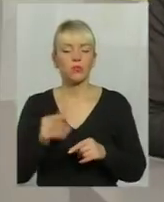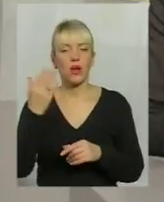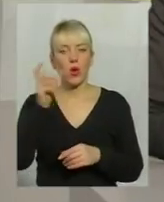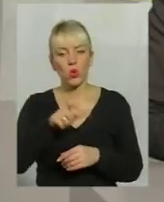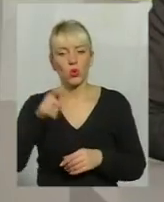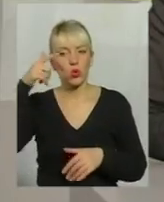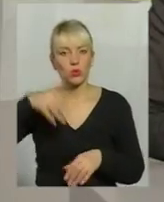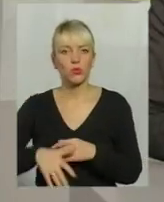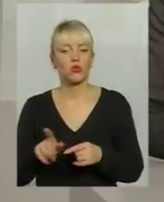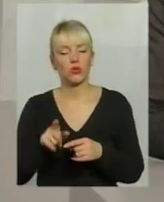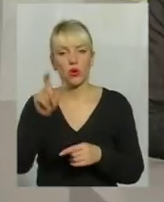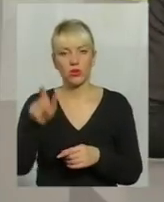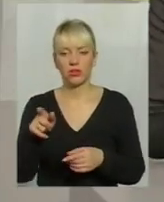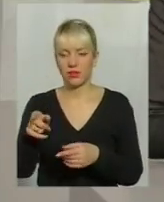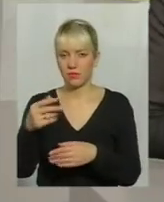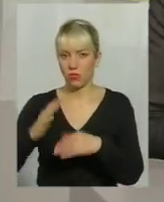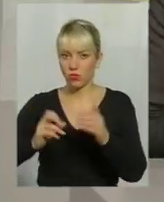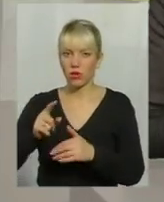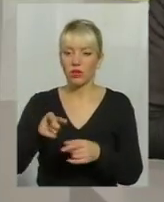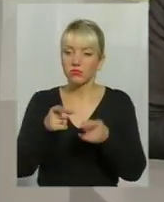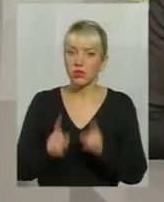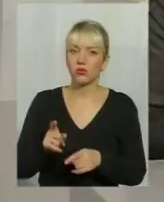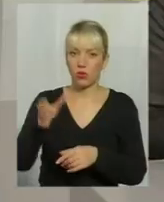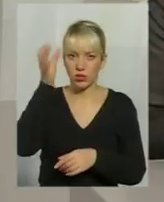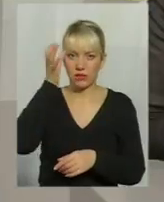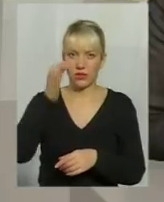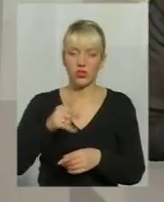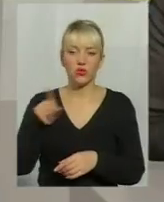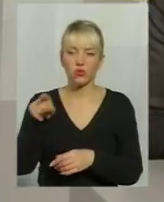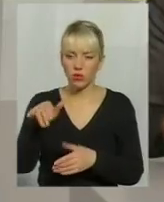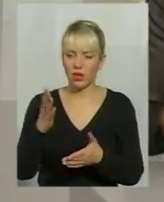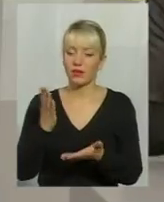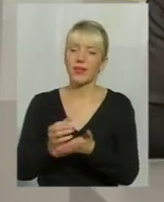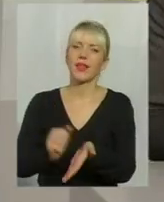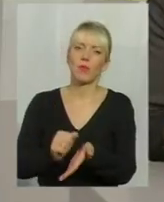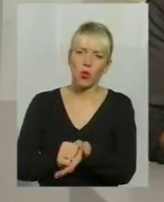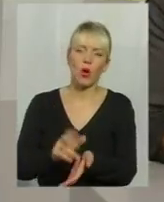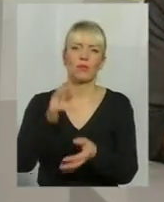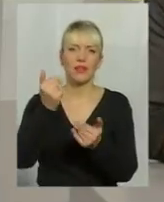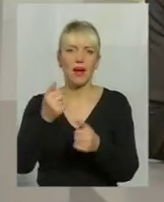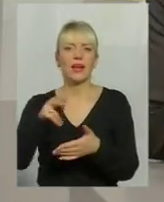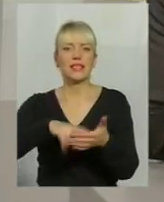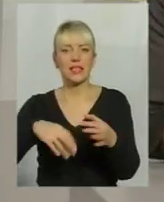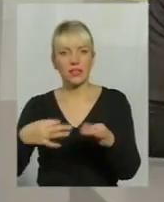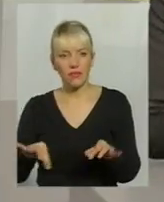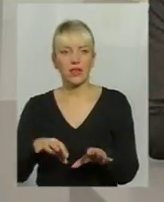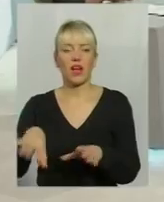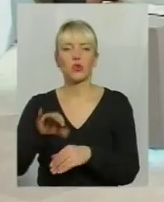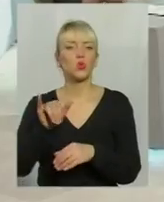освічена людина. Не тільки, якщо вона має дипломи, сертифікати. Тобто це все